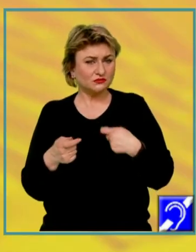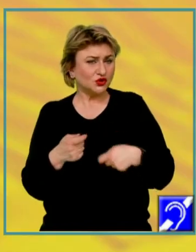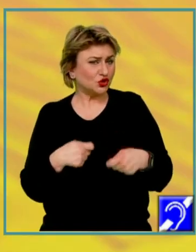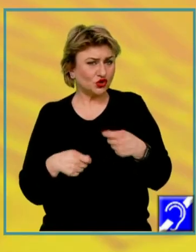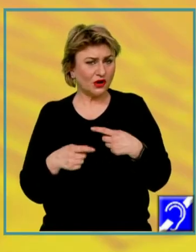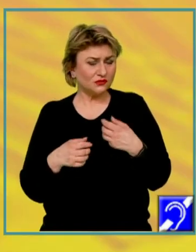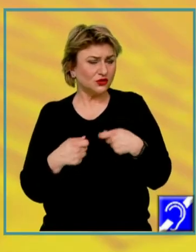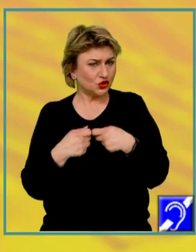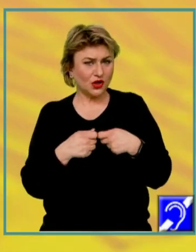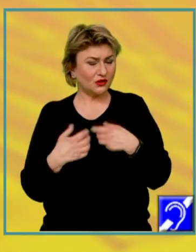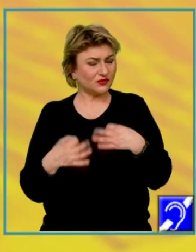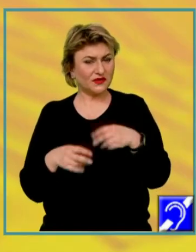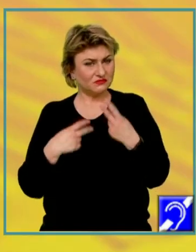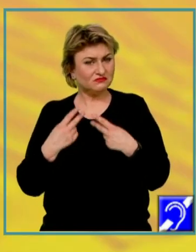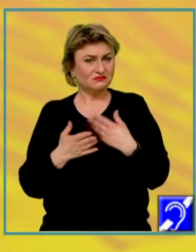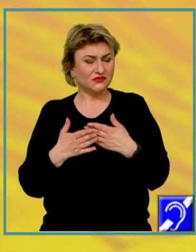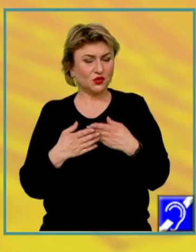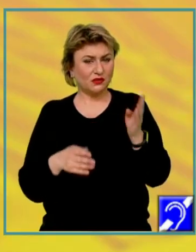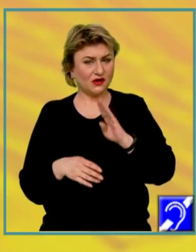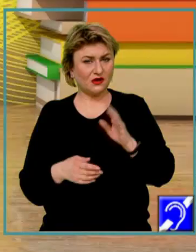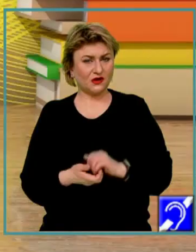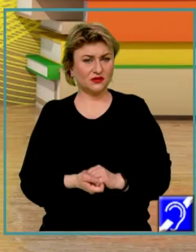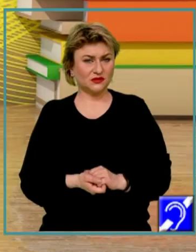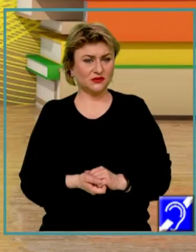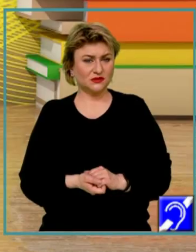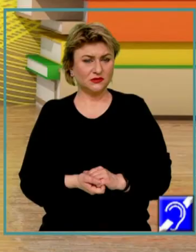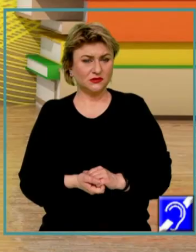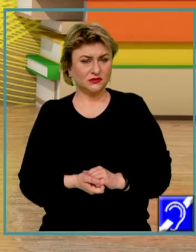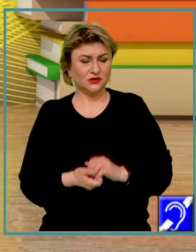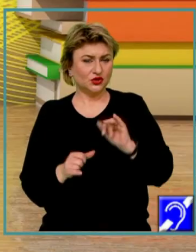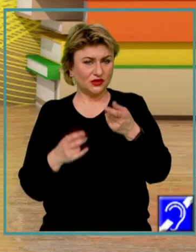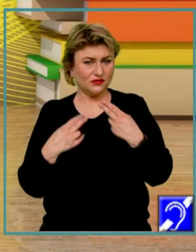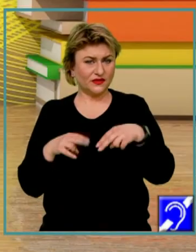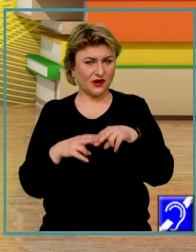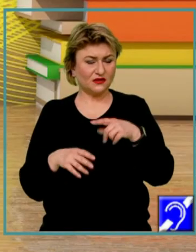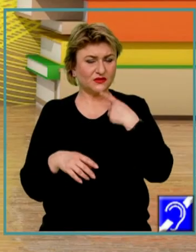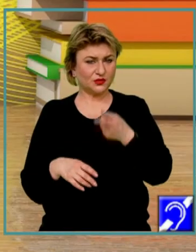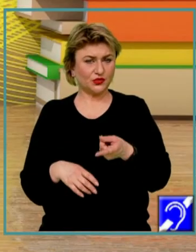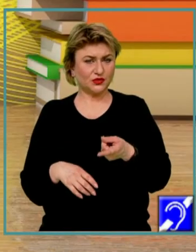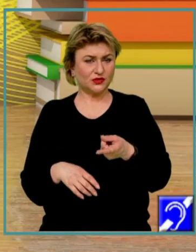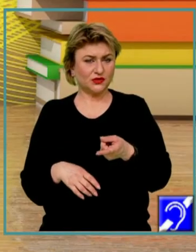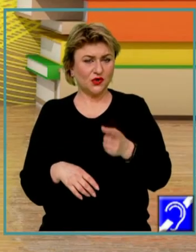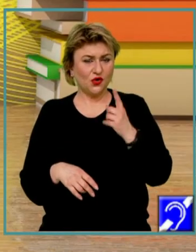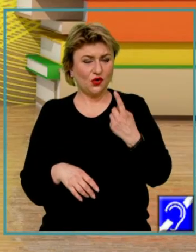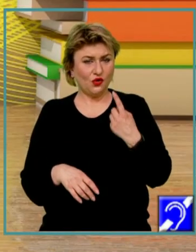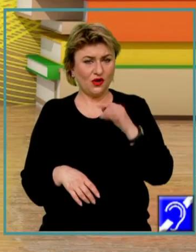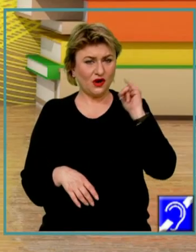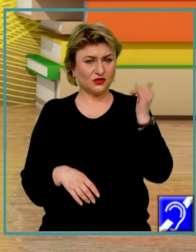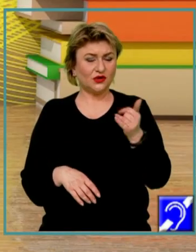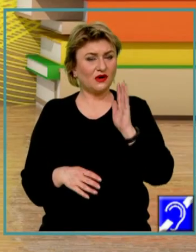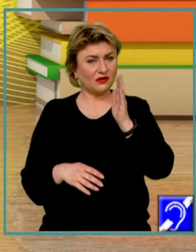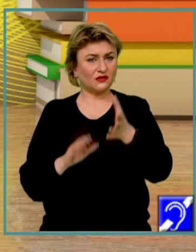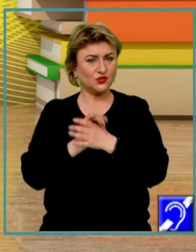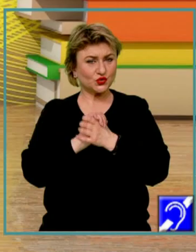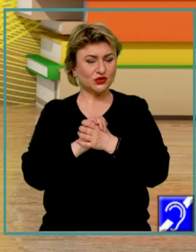fi utile în a rezolva subiectul de bacaloreat. Spre final vă urez o călătorie către succes,